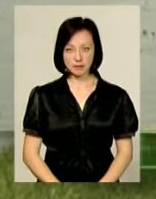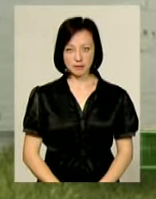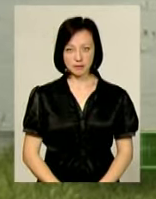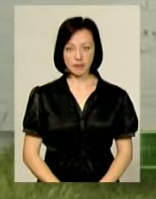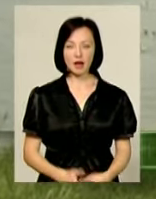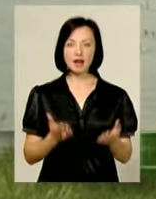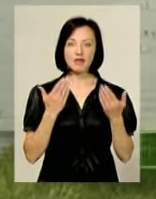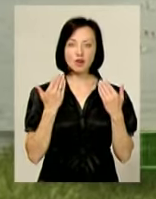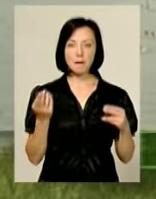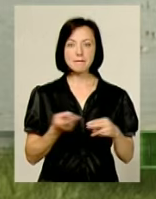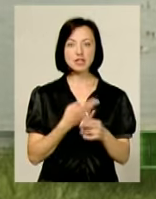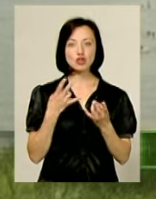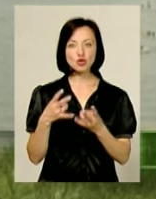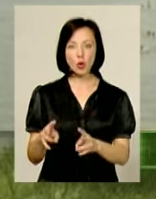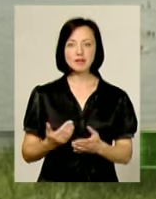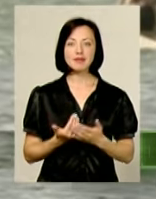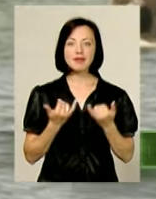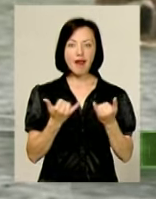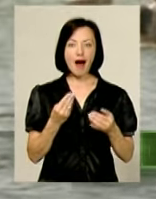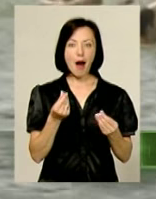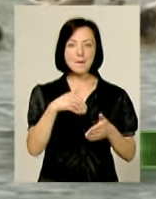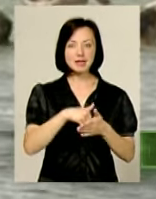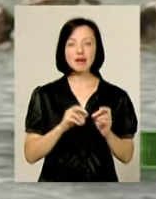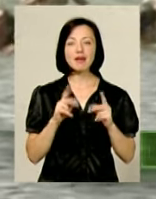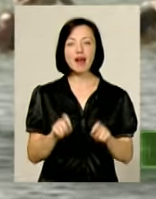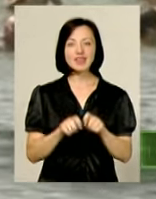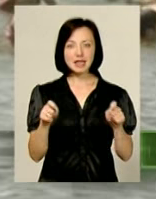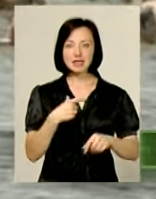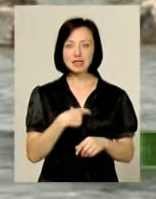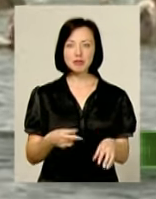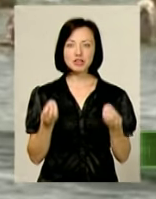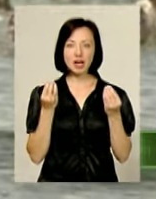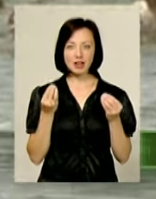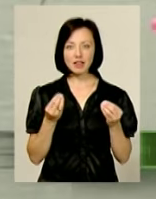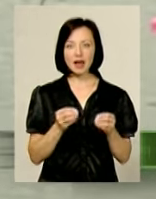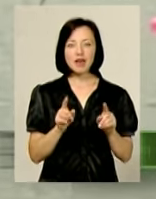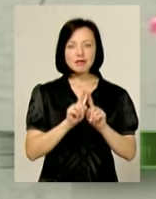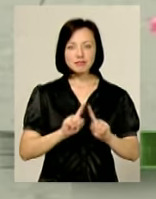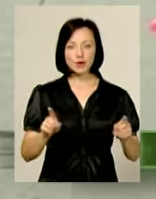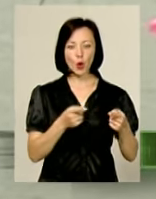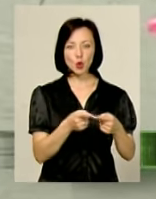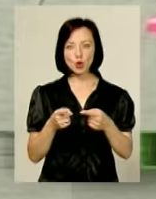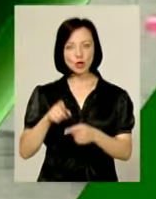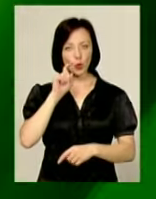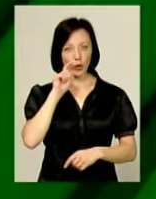Відпочинок без шкоди для гаманця. Або як відкрити для себе чарівні та незвідані куточки нашої країни.